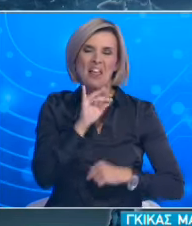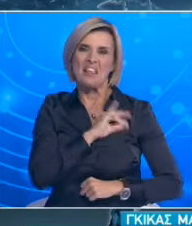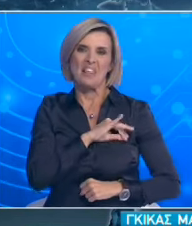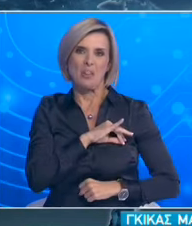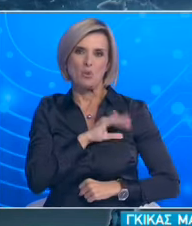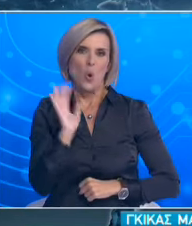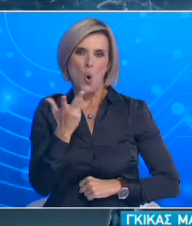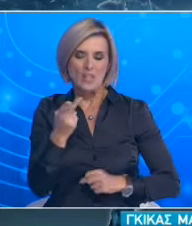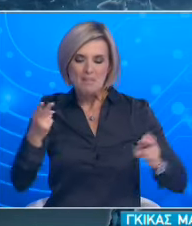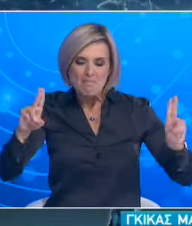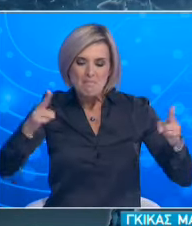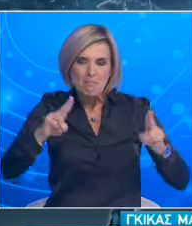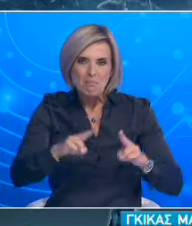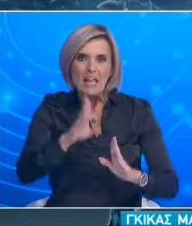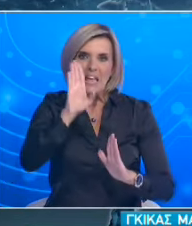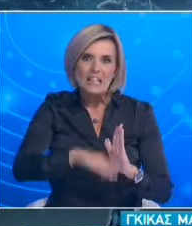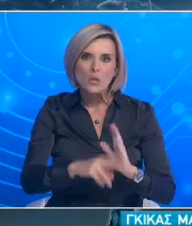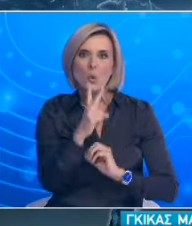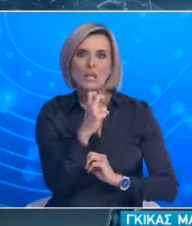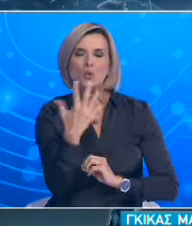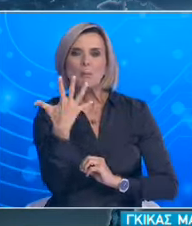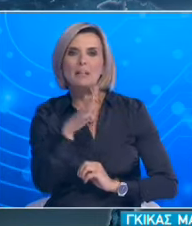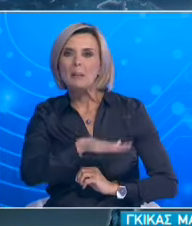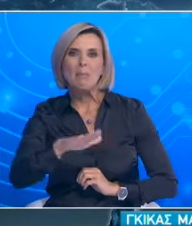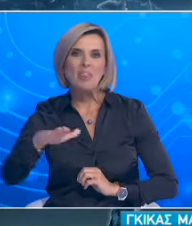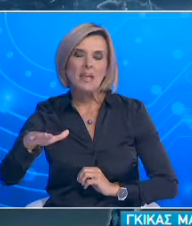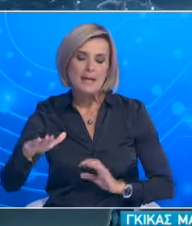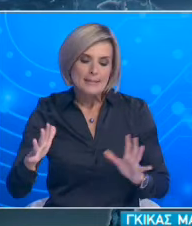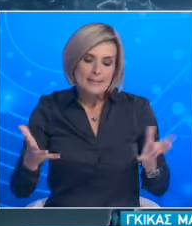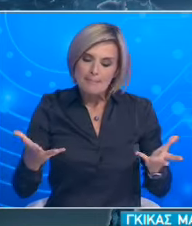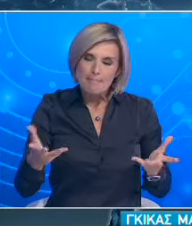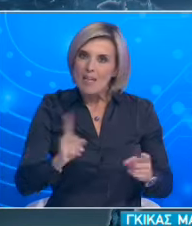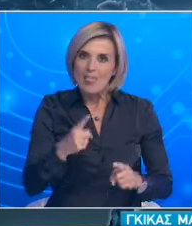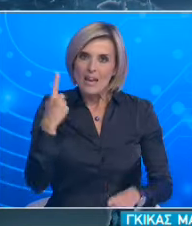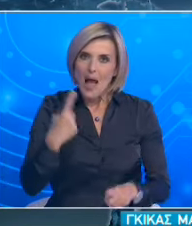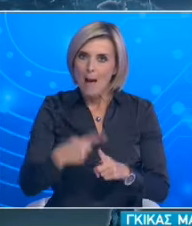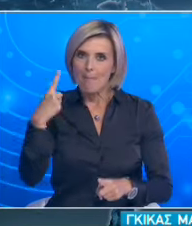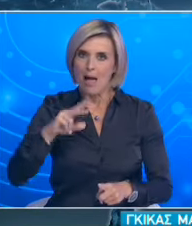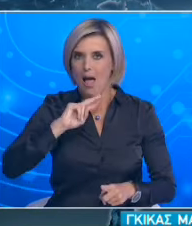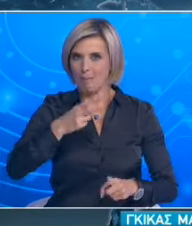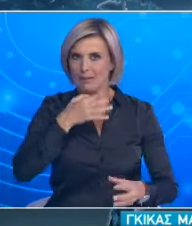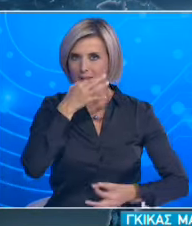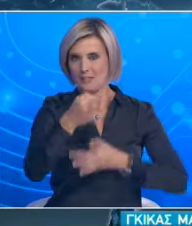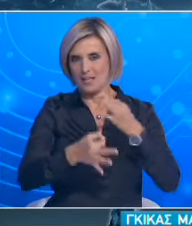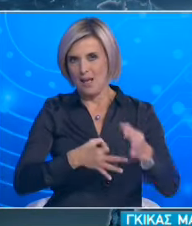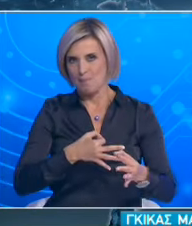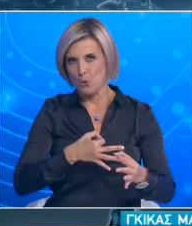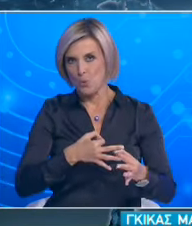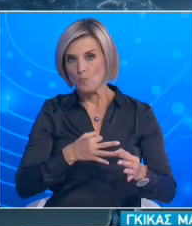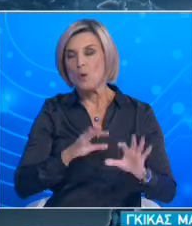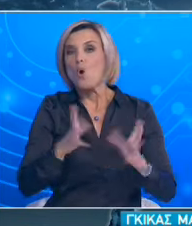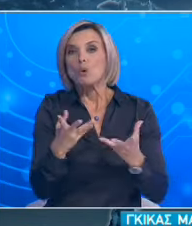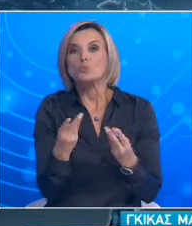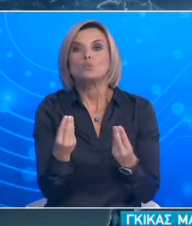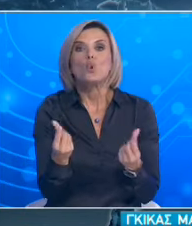μικραίνοντας τις τάξεις κάτω από τα 25 γενικά. Το λέω αυτό γιατί δεν είναι απλές οι απαντήσεις στο πώς πρέπει να ανοίξουν τα